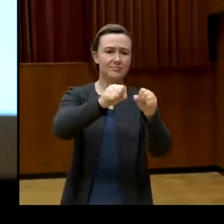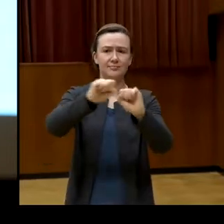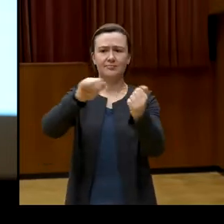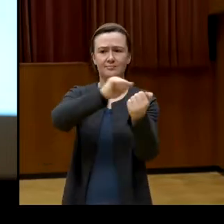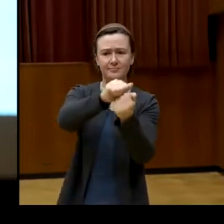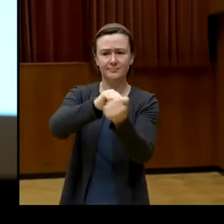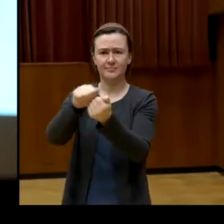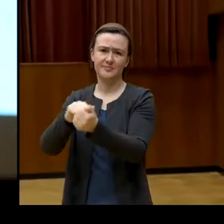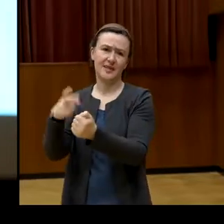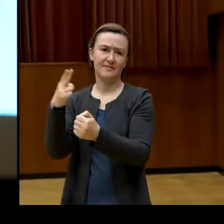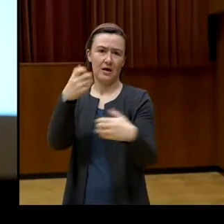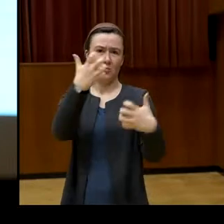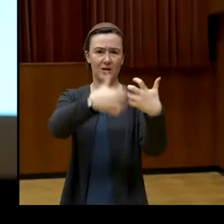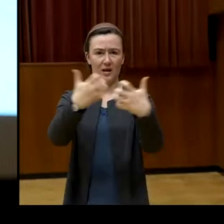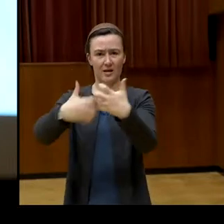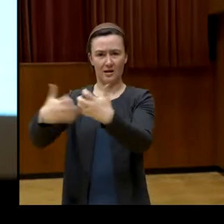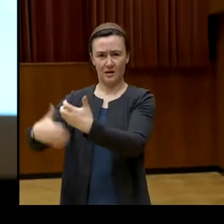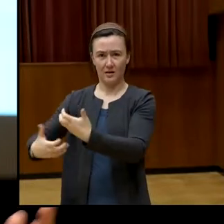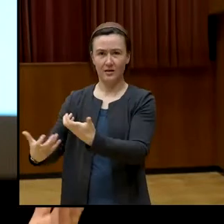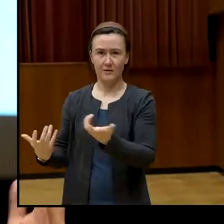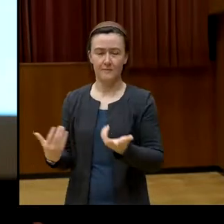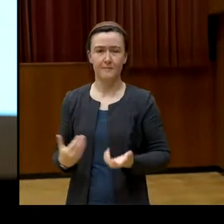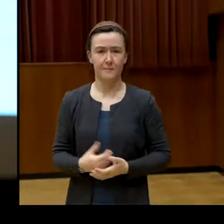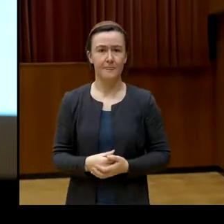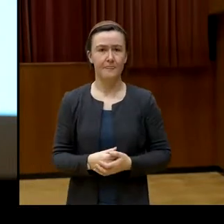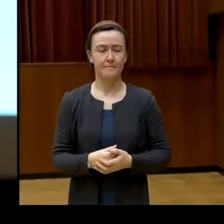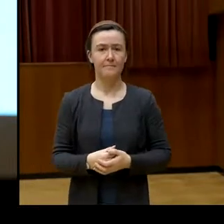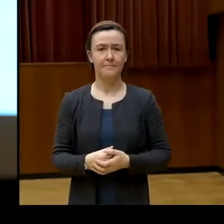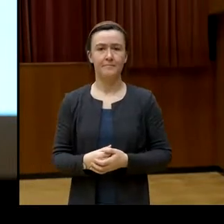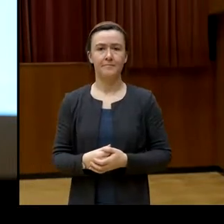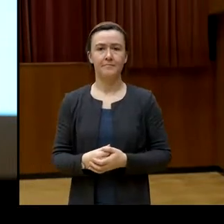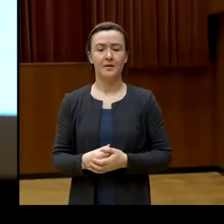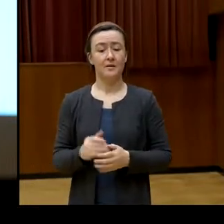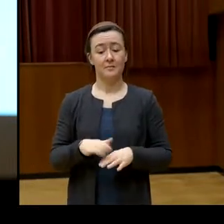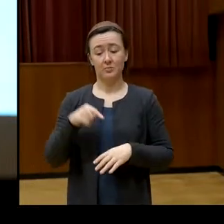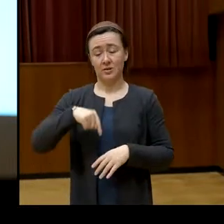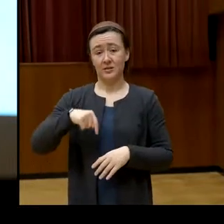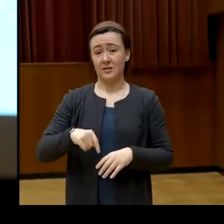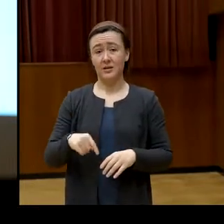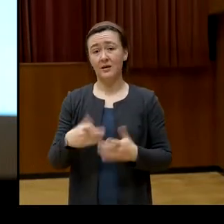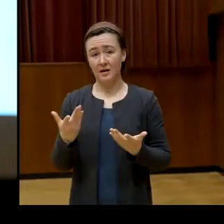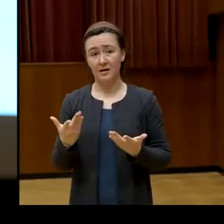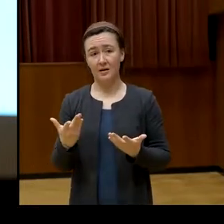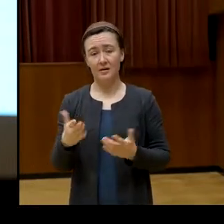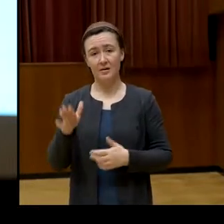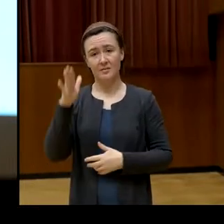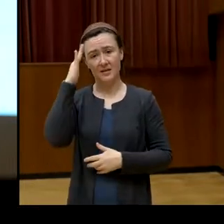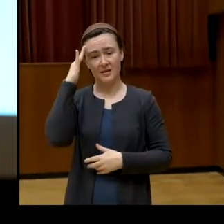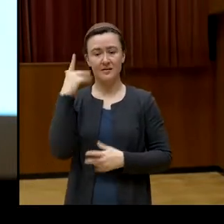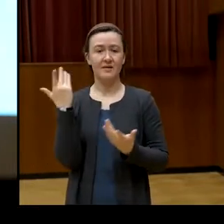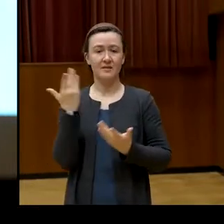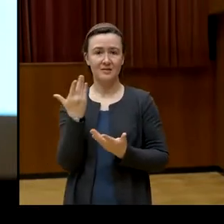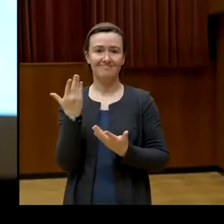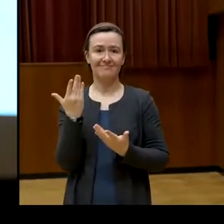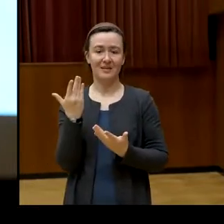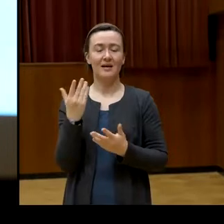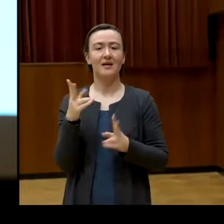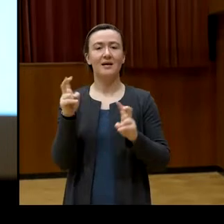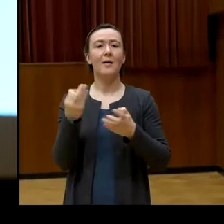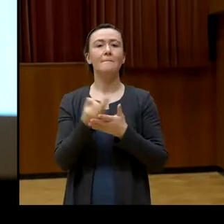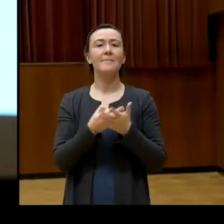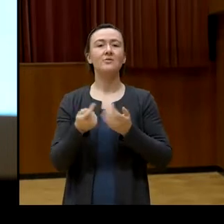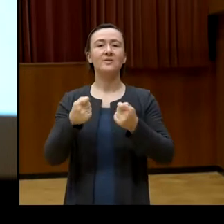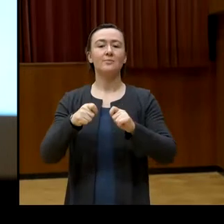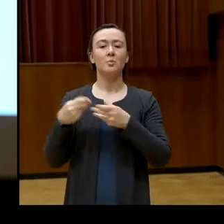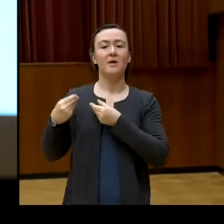bewaffneten Konflikten. Bei uns beispielsweise durch die bekannte Vererbung von Bildungsabschlüssen, also der